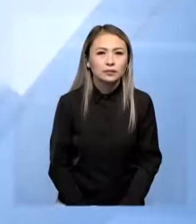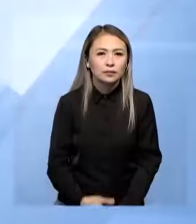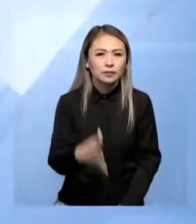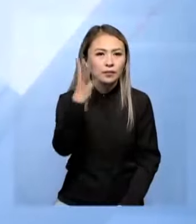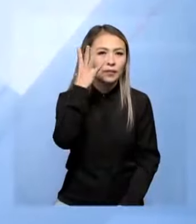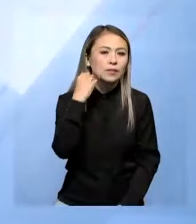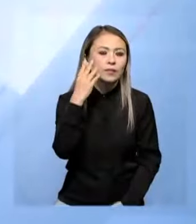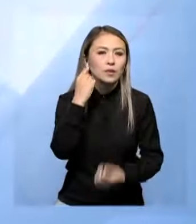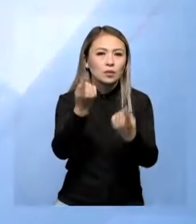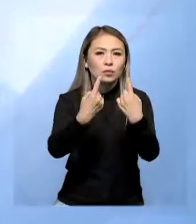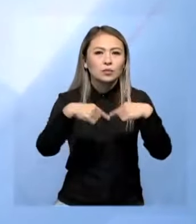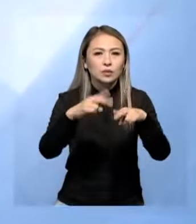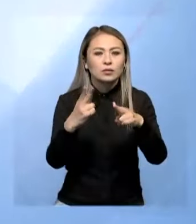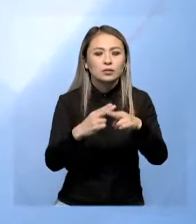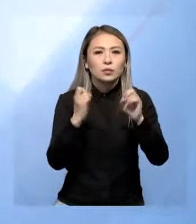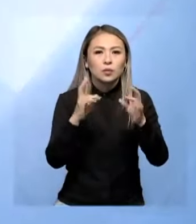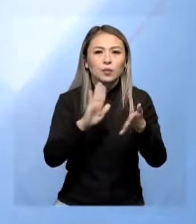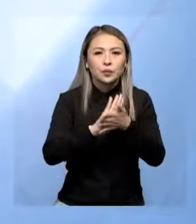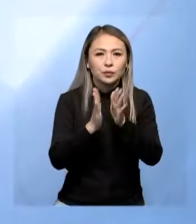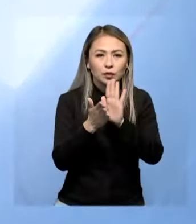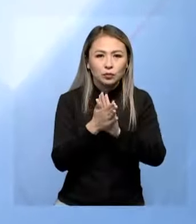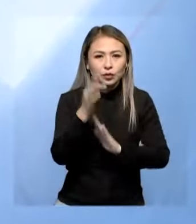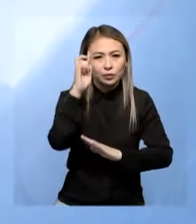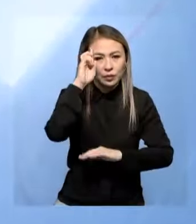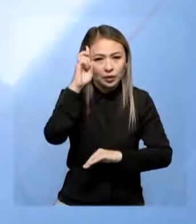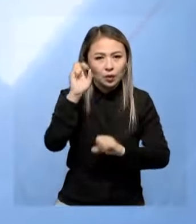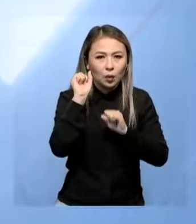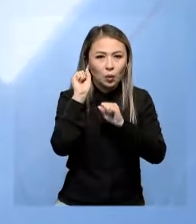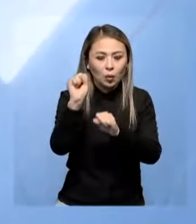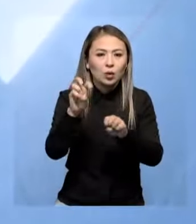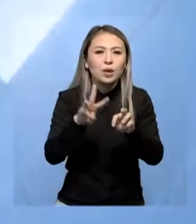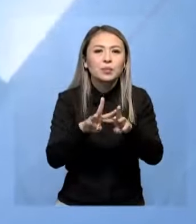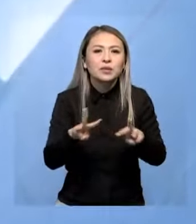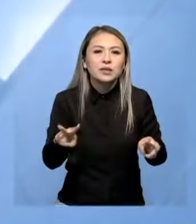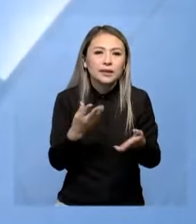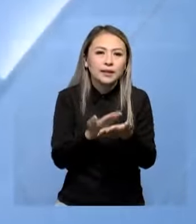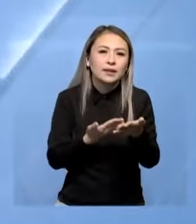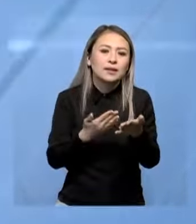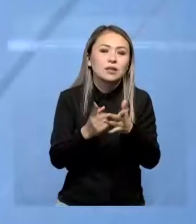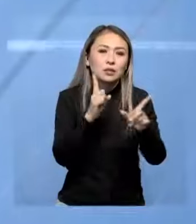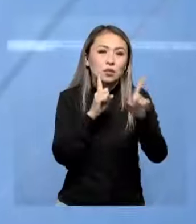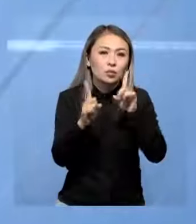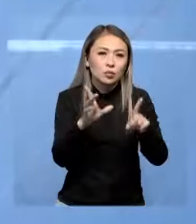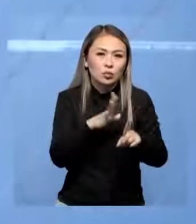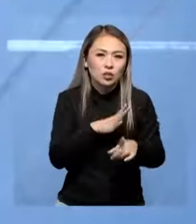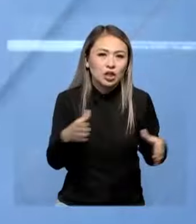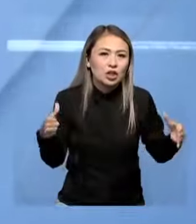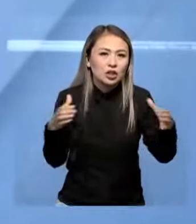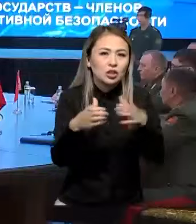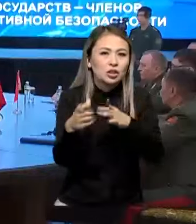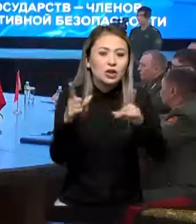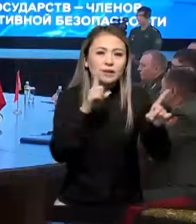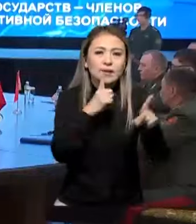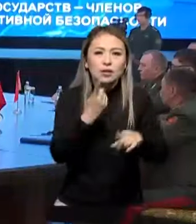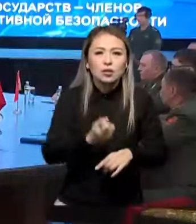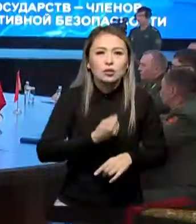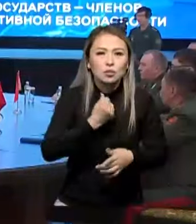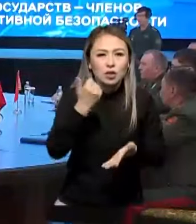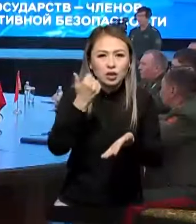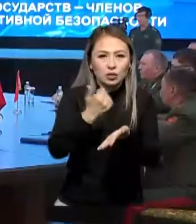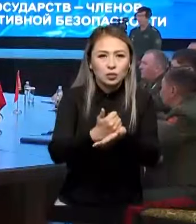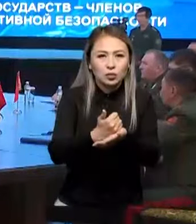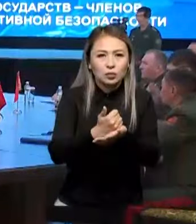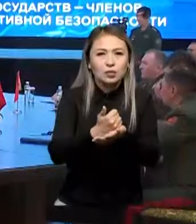Алматы дағы жұмдық қауіпсіздік шарт туралы үйімға мүше мемлекерттердің құрғаныс министерлері кенгесінің отырыс өтті. Жүйінға әскерей